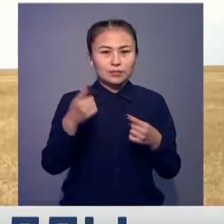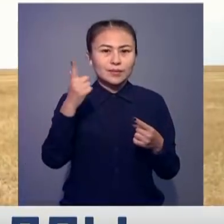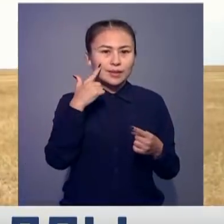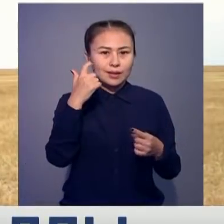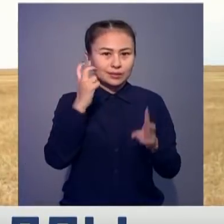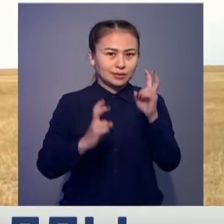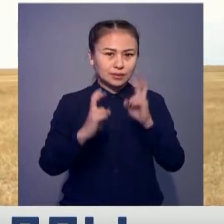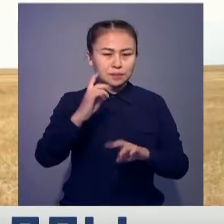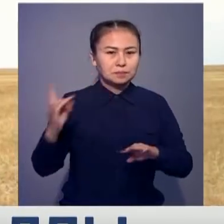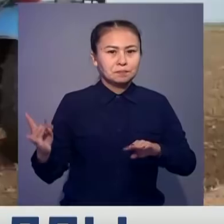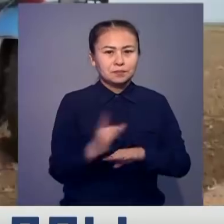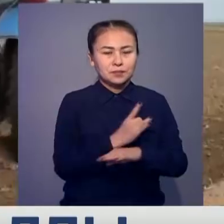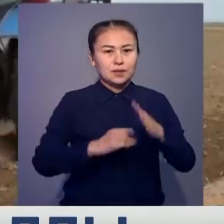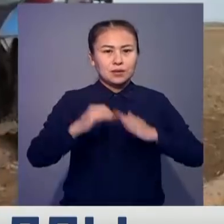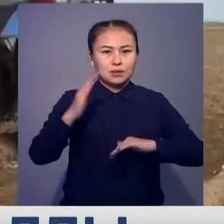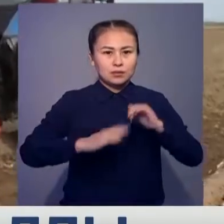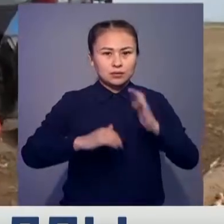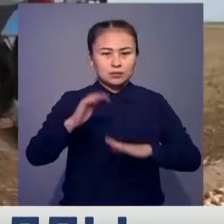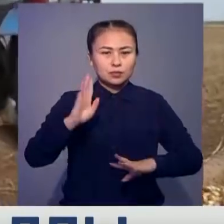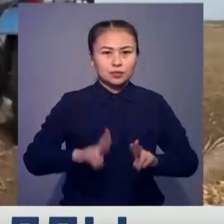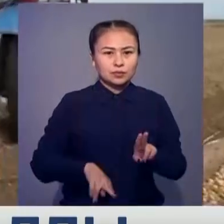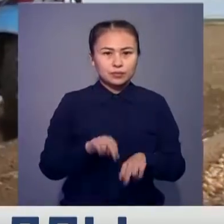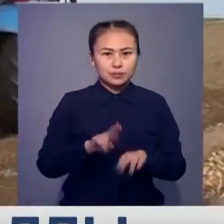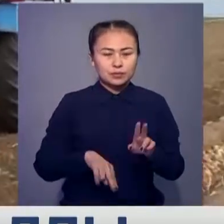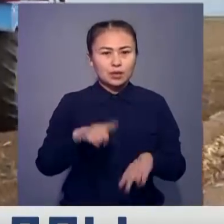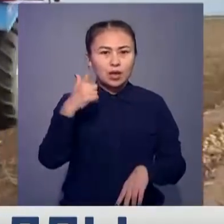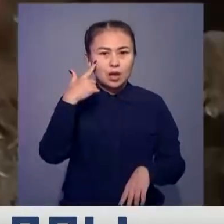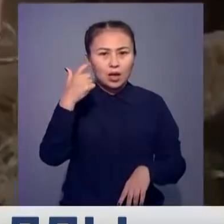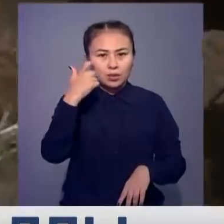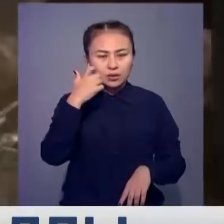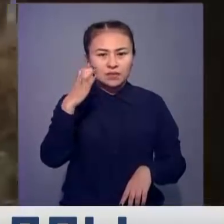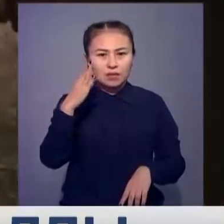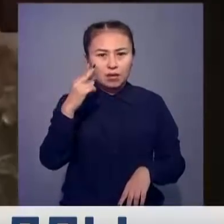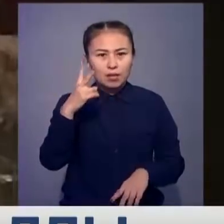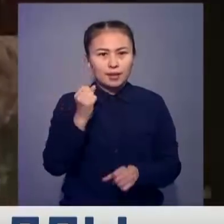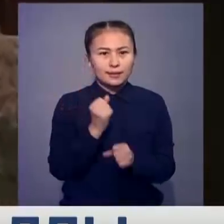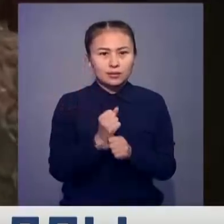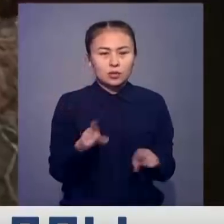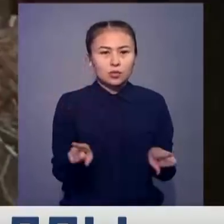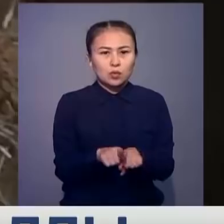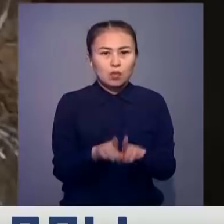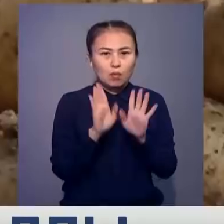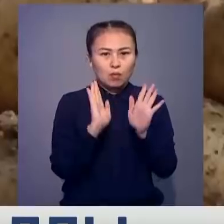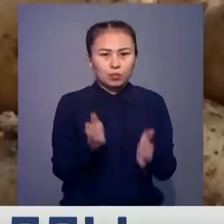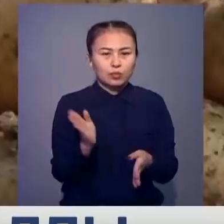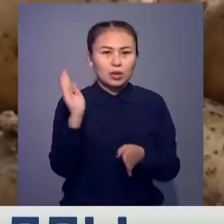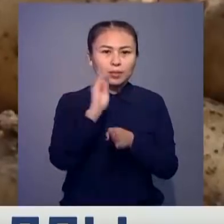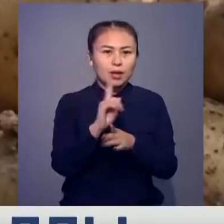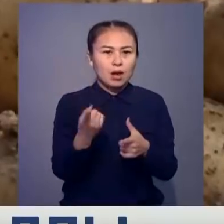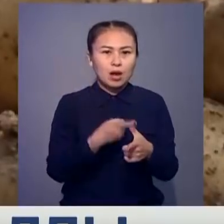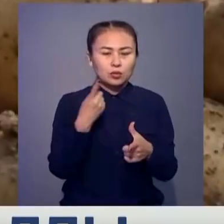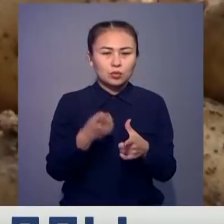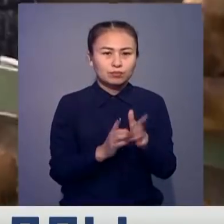зауыты үшін алғаш рет тәжірбелік алқаптарда салынған қант қызылшасында мол өнім алынды. Суармалы қаптарда картоп